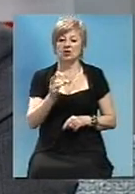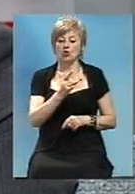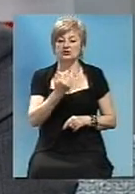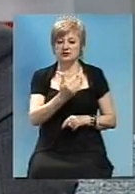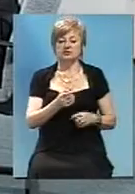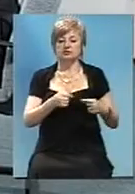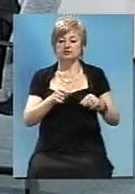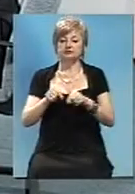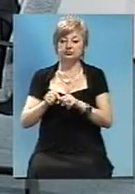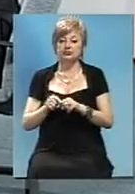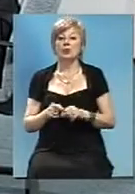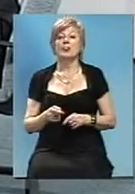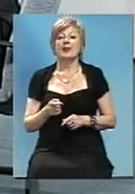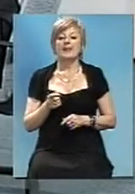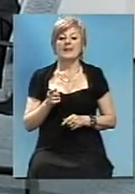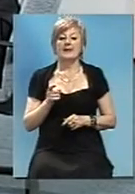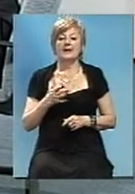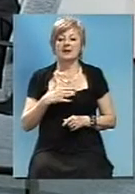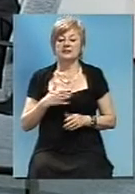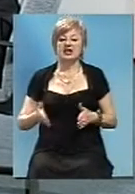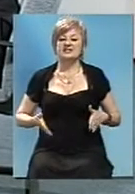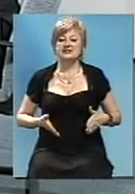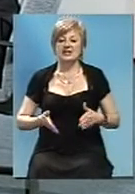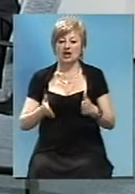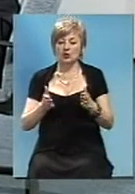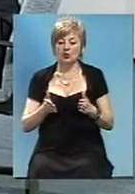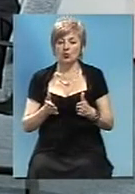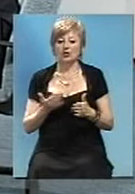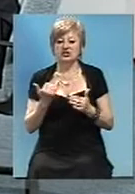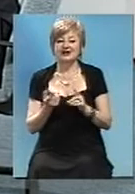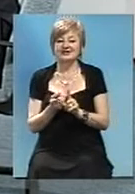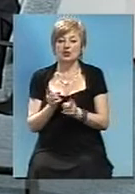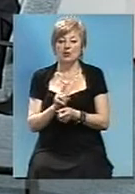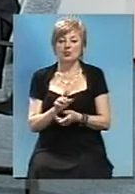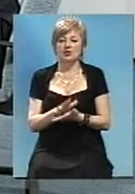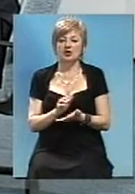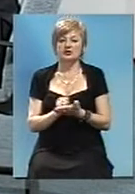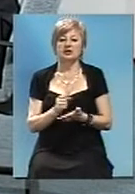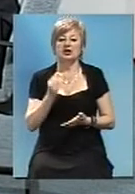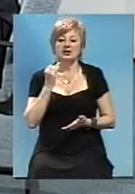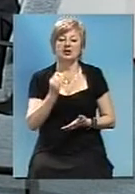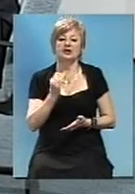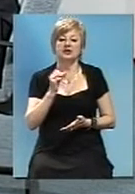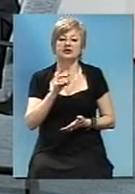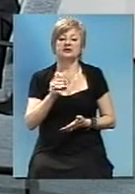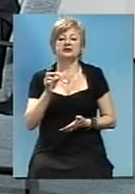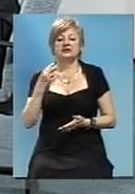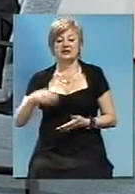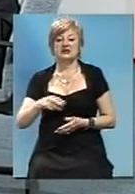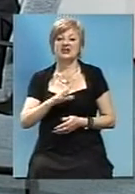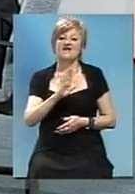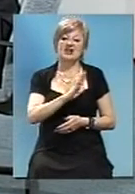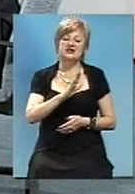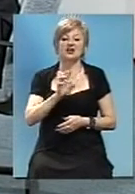У нас також дорога, яка зараз переименовалась і називається Н-30. Це Васильевка-Бердянськ,